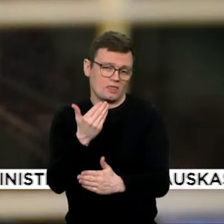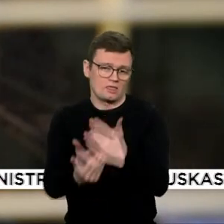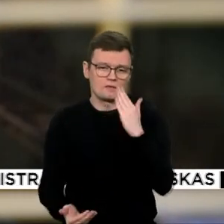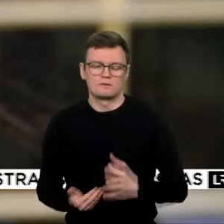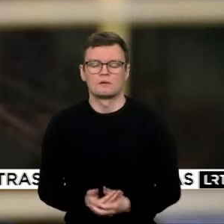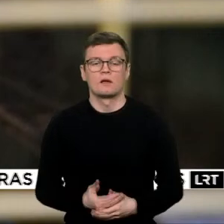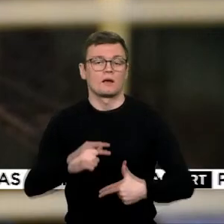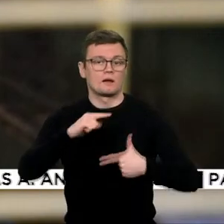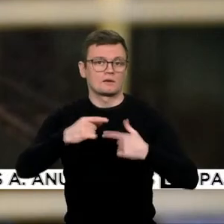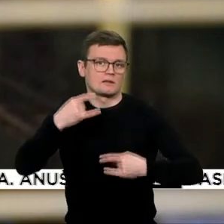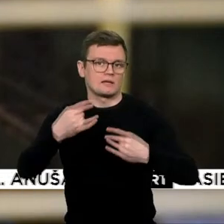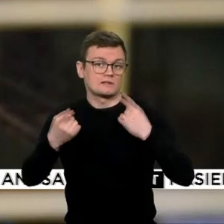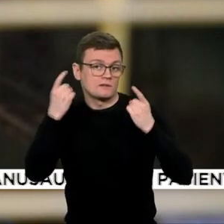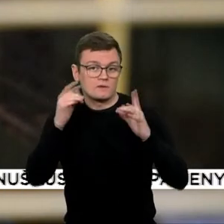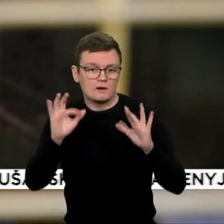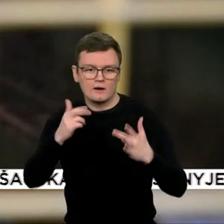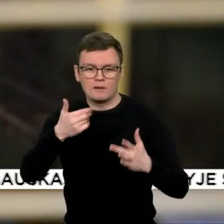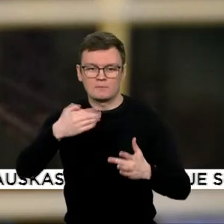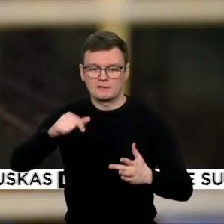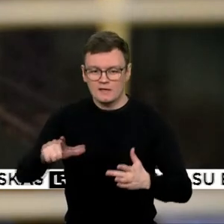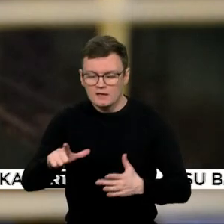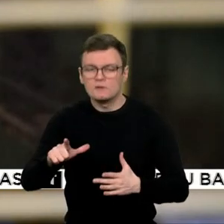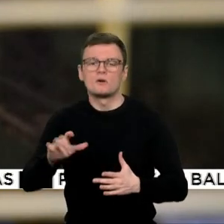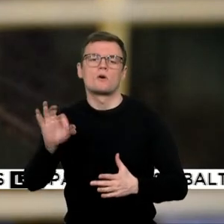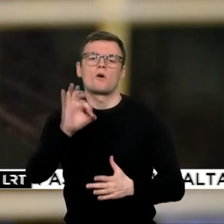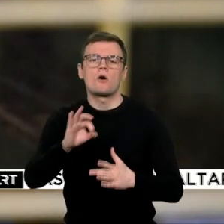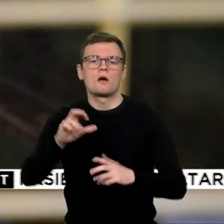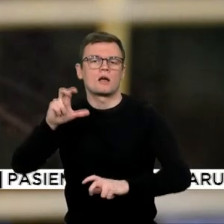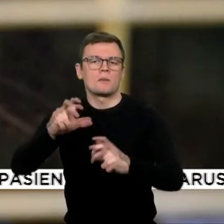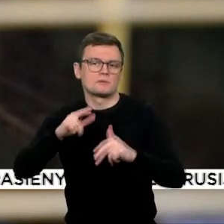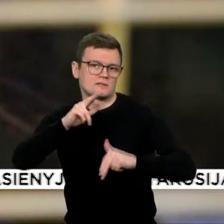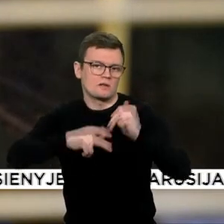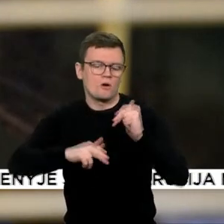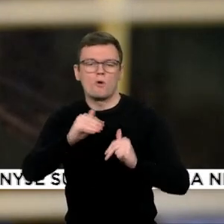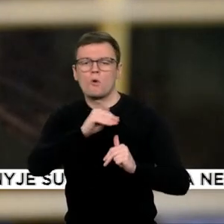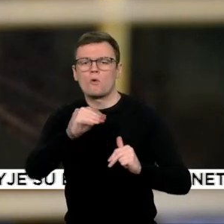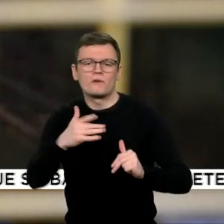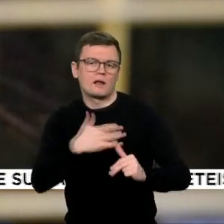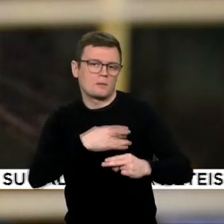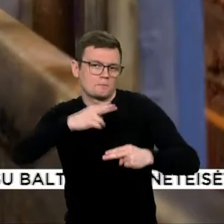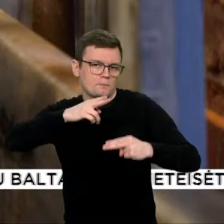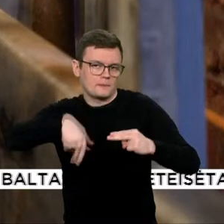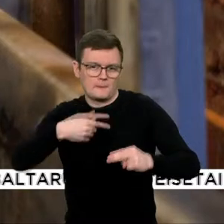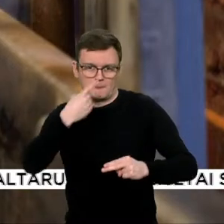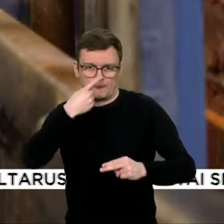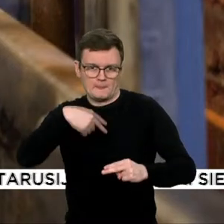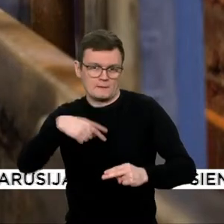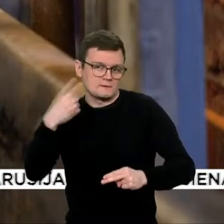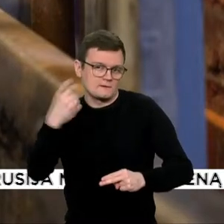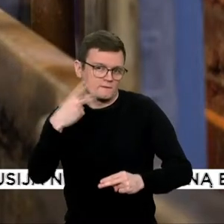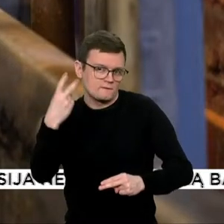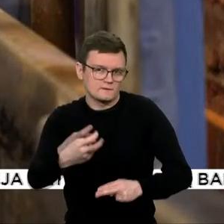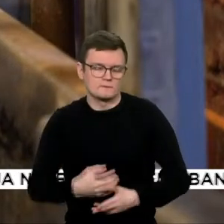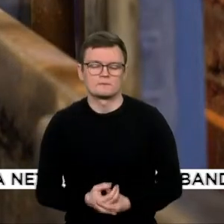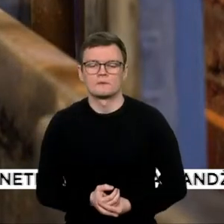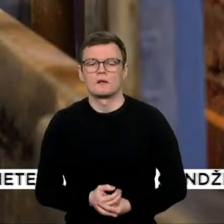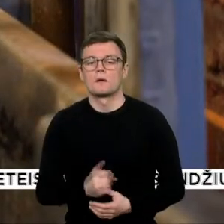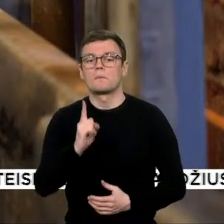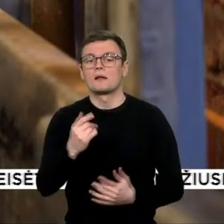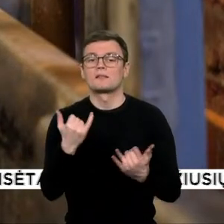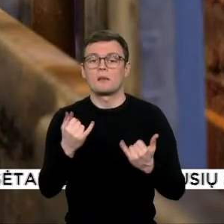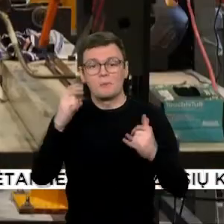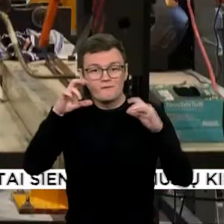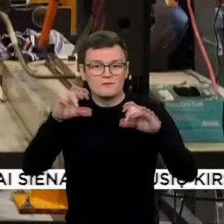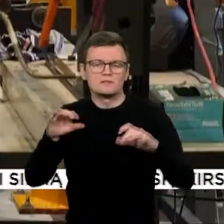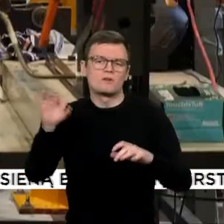informacija dėrybos Rain Natal dėl gamyklo statybų gali būti oficialiai baigtos per artimiausias savaitės, tačiau kol kas vyriausybė susilaiko nuo